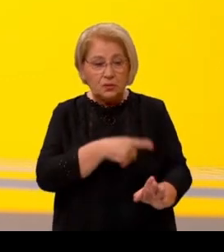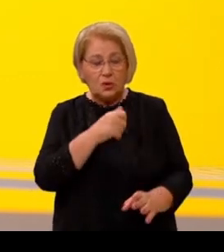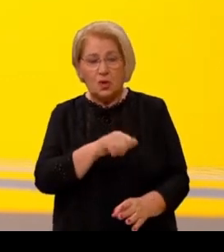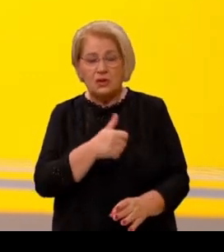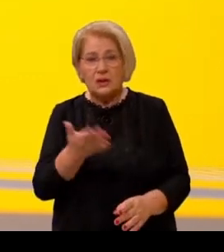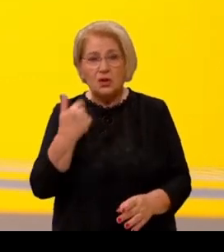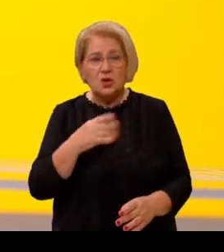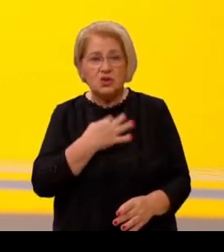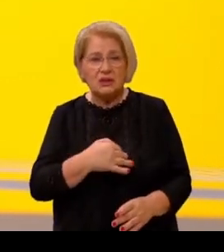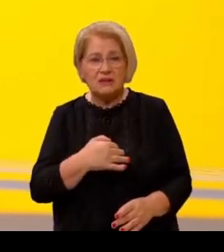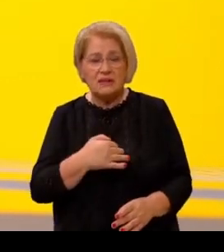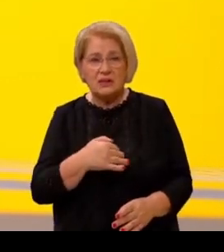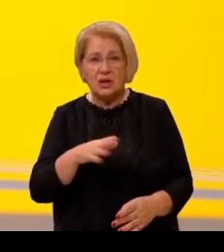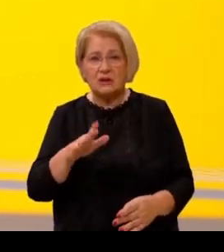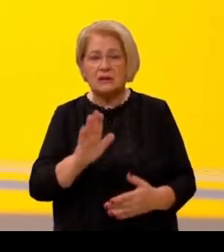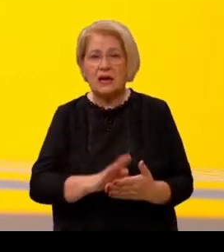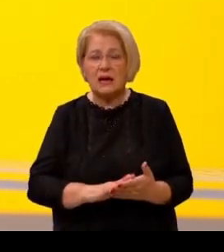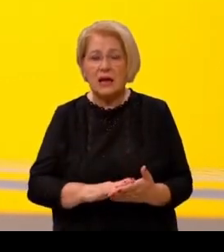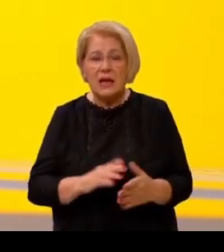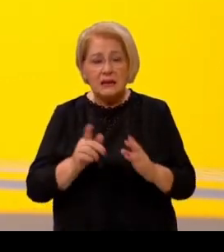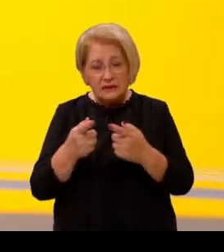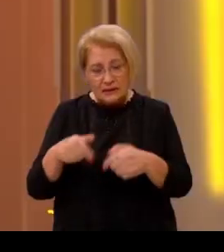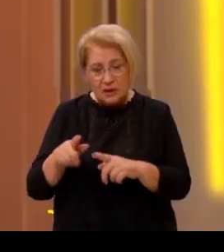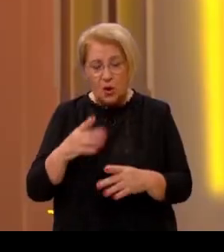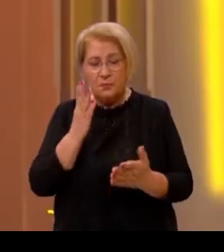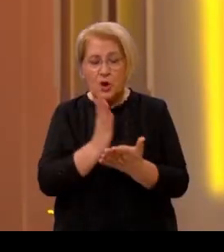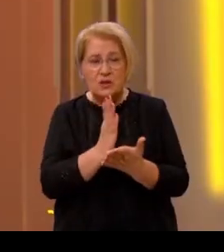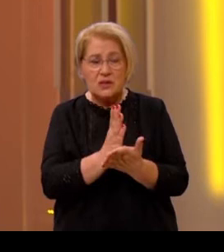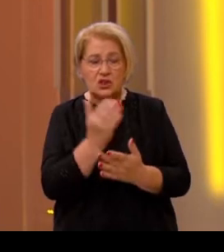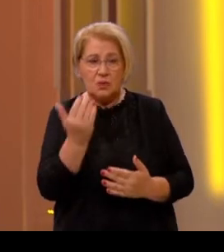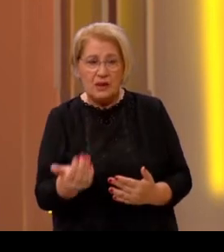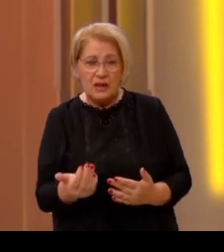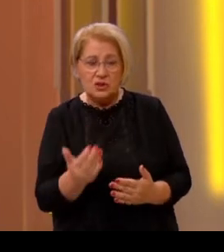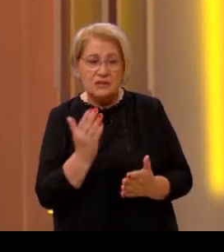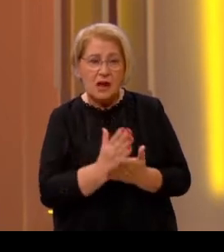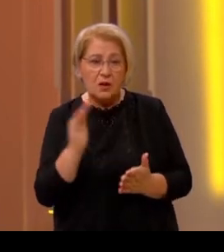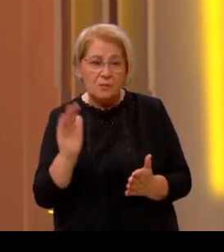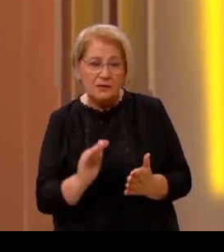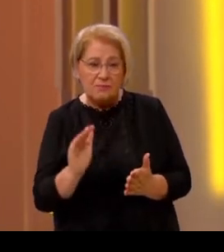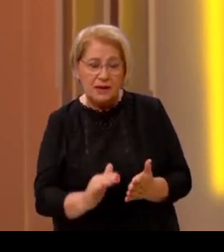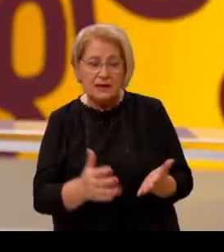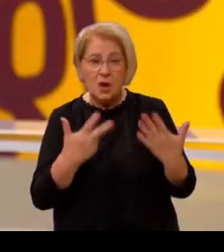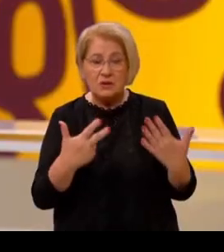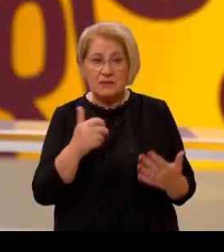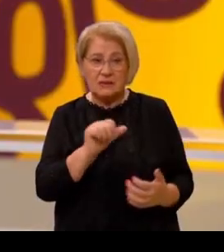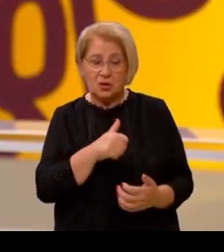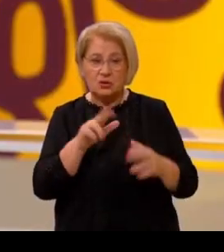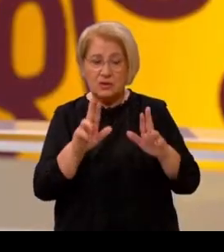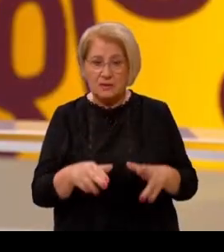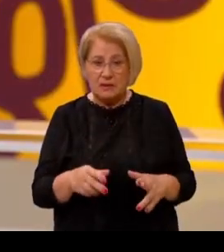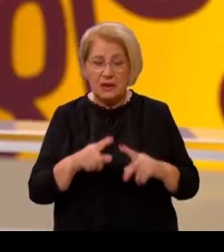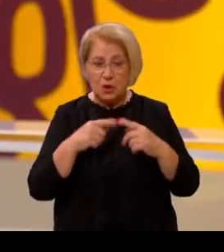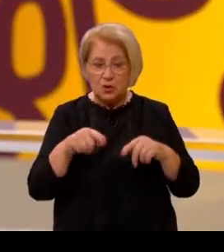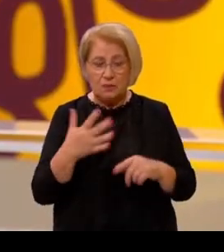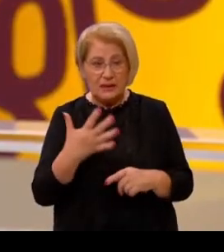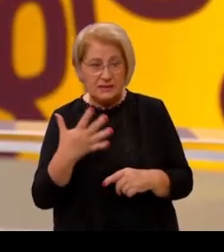još od hrvatske samostalnosti, udjel prosječne mirovine u prosječnoj plaći konstantno pada. 80. godina smo imali taj udjel